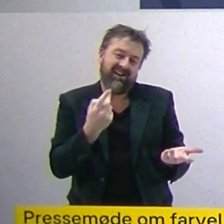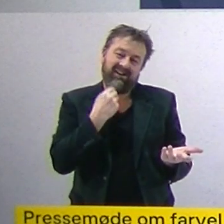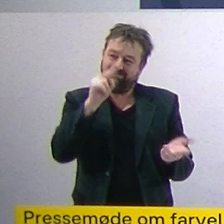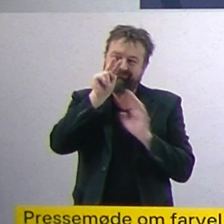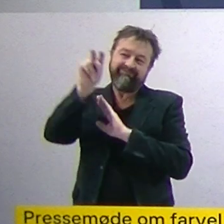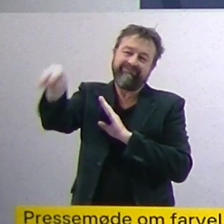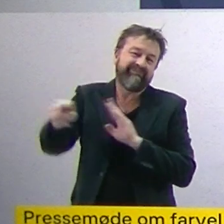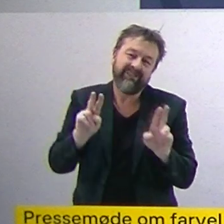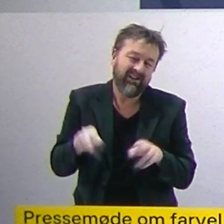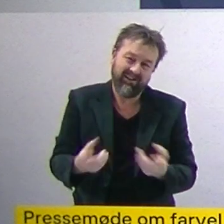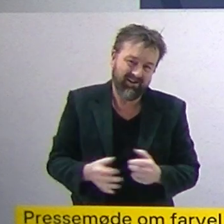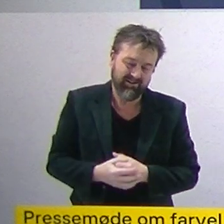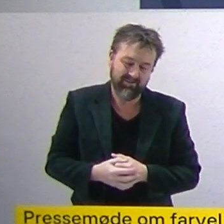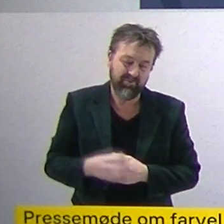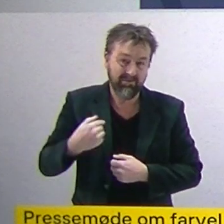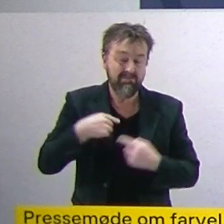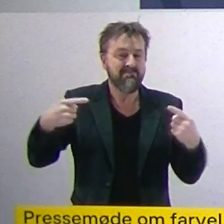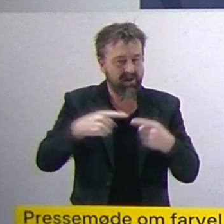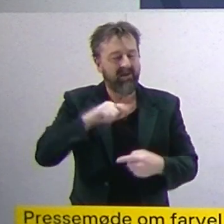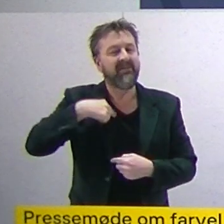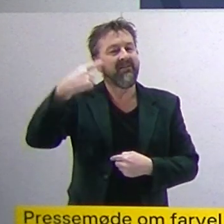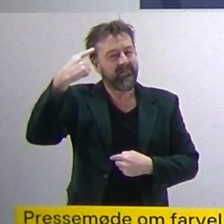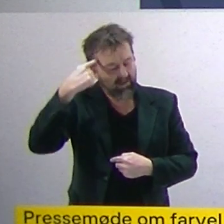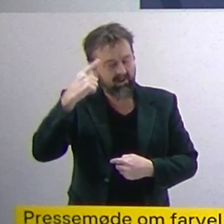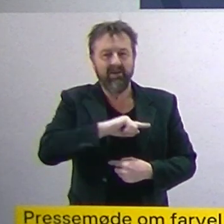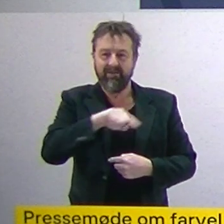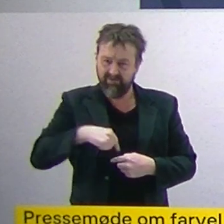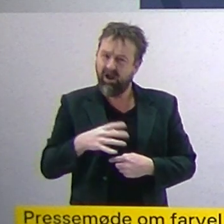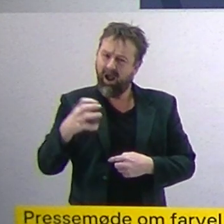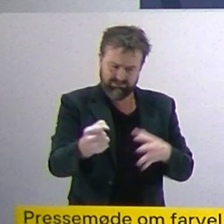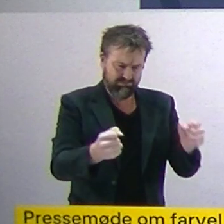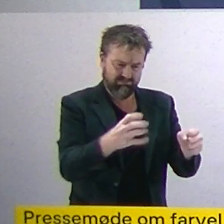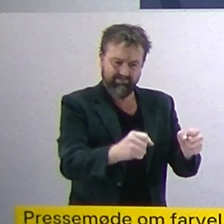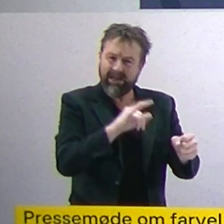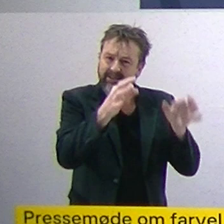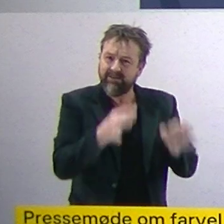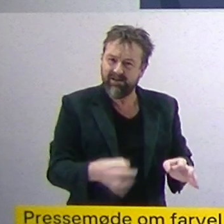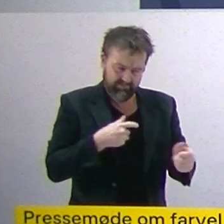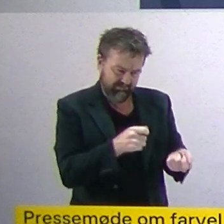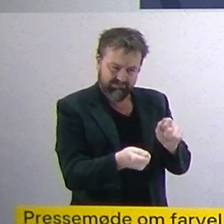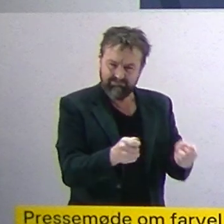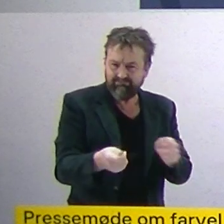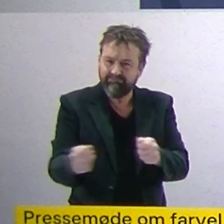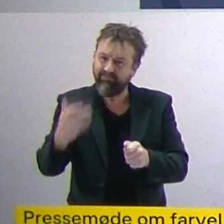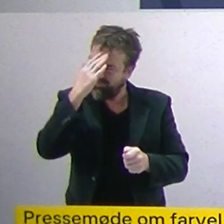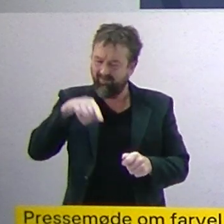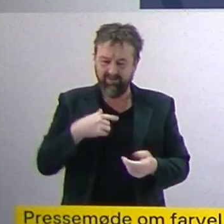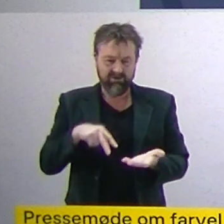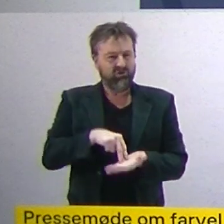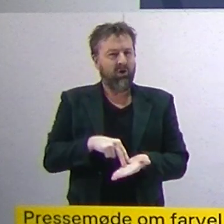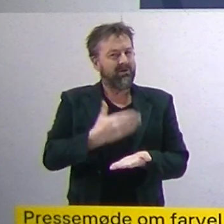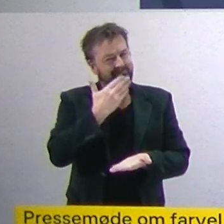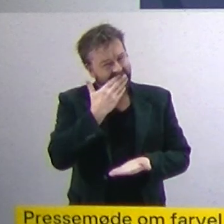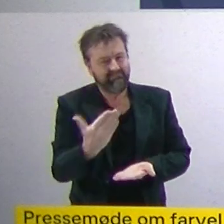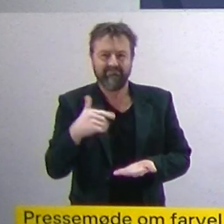ved, at vi har fat i de rigtige håndtag med immunitet og vacciner. Og det er derfor, vi står et helt fantastisk sted i Danmark